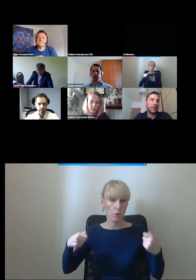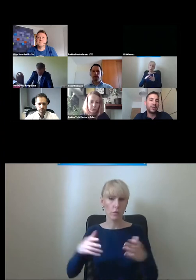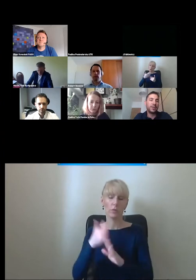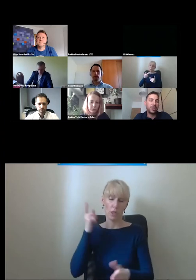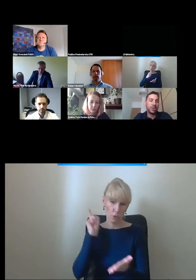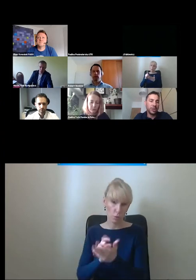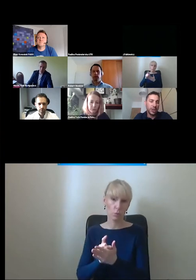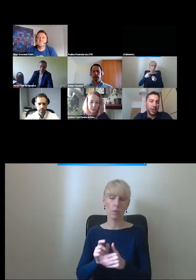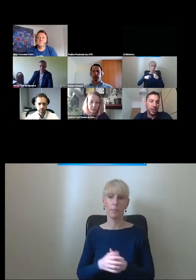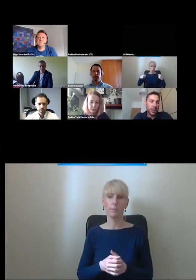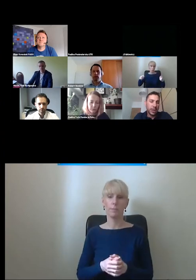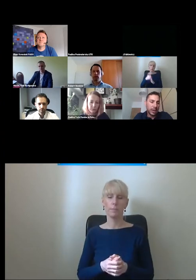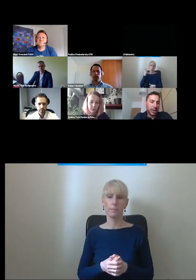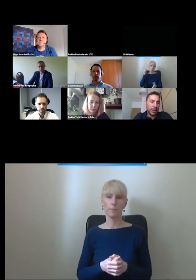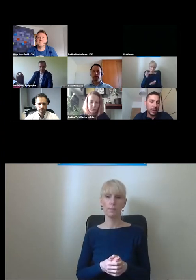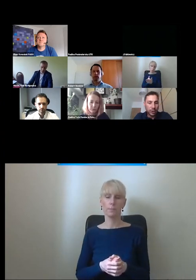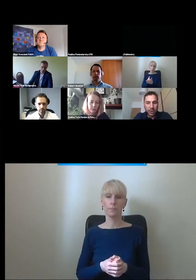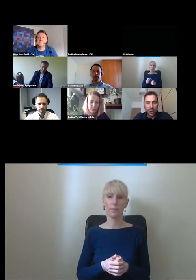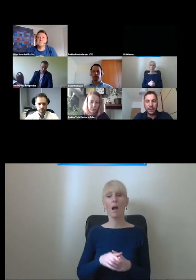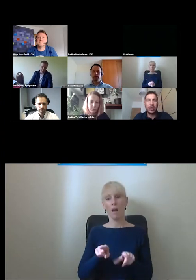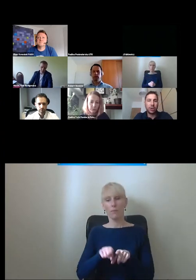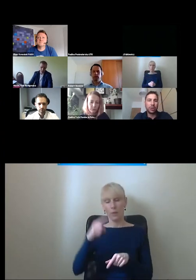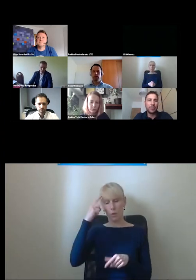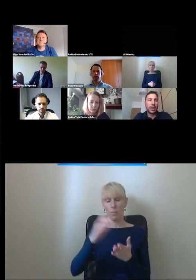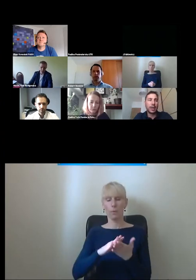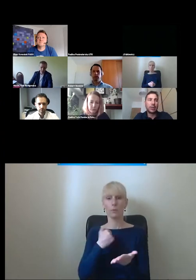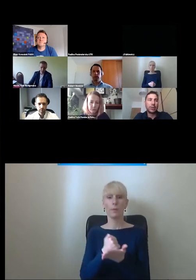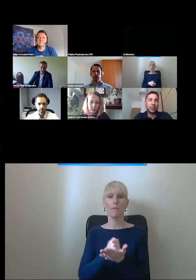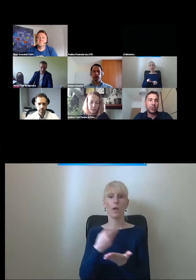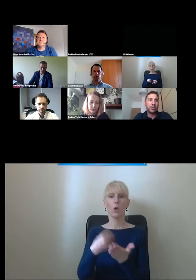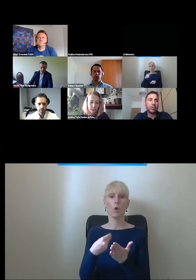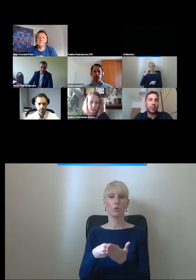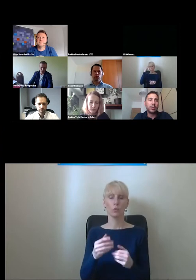rozwiązań zmieścić. Oczywiście kwestia kosztów.